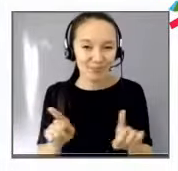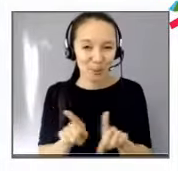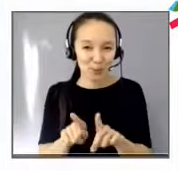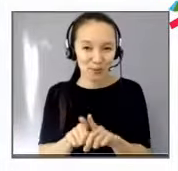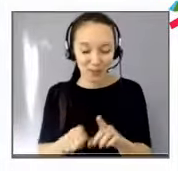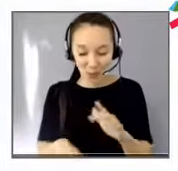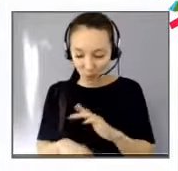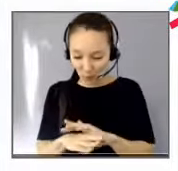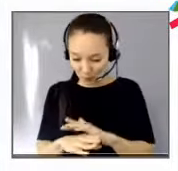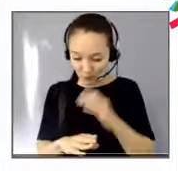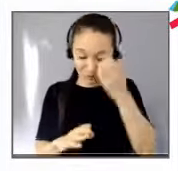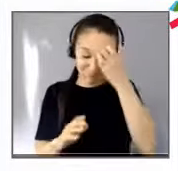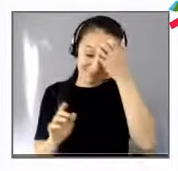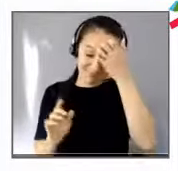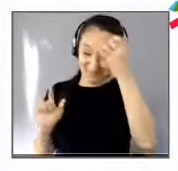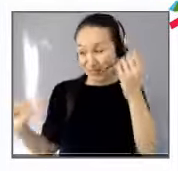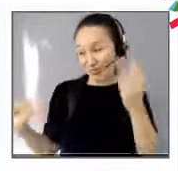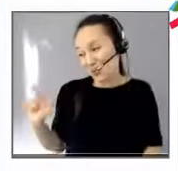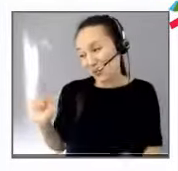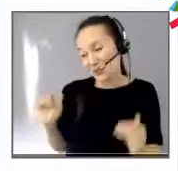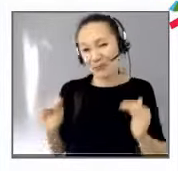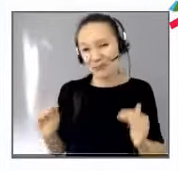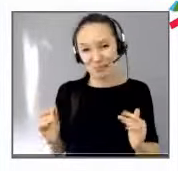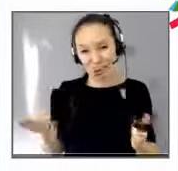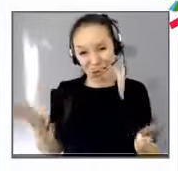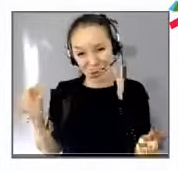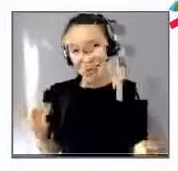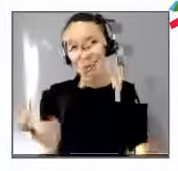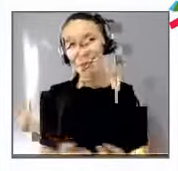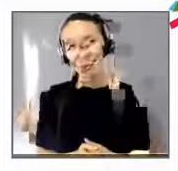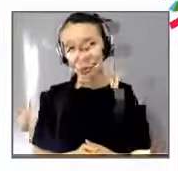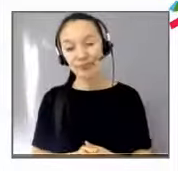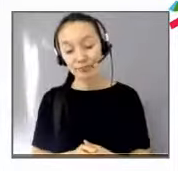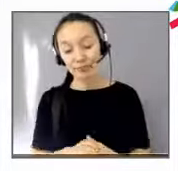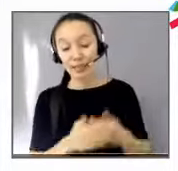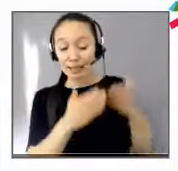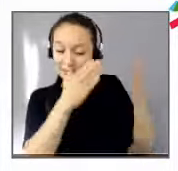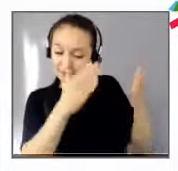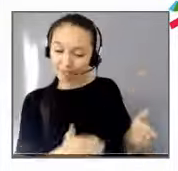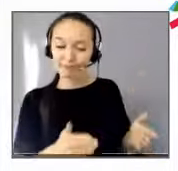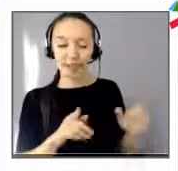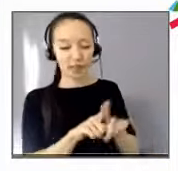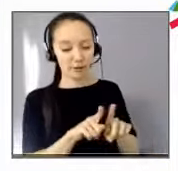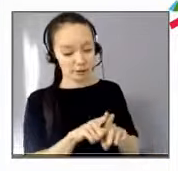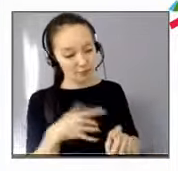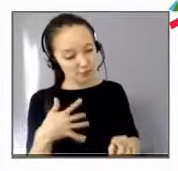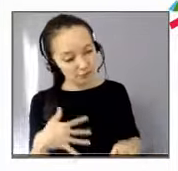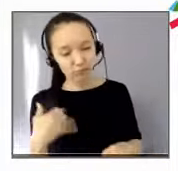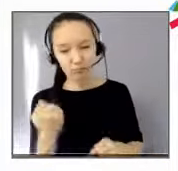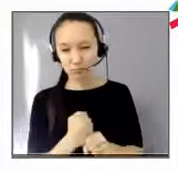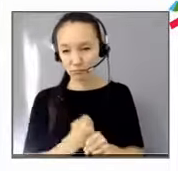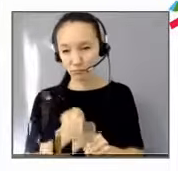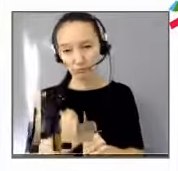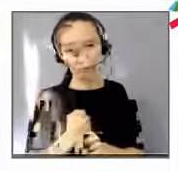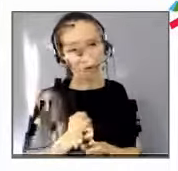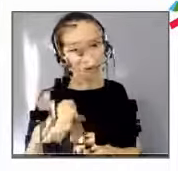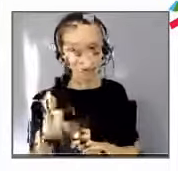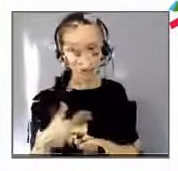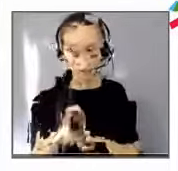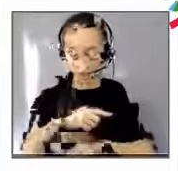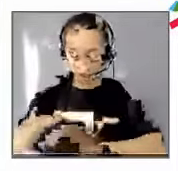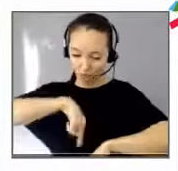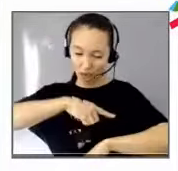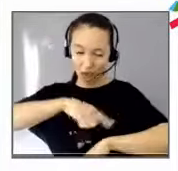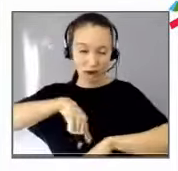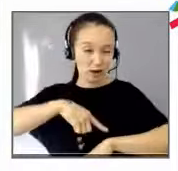C'est vrai, mais quand même, c'est un gros, gros travail qu'elle a réalisé. Je sais qu'elle y a passé vraiment beaucoup de temps et surtout, elle l'a